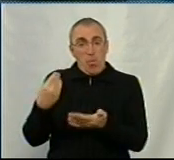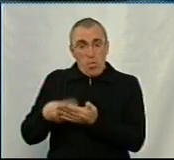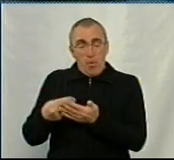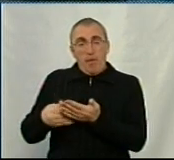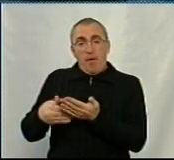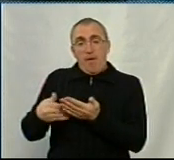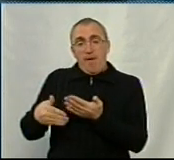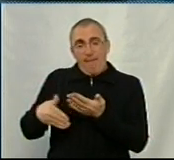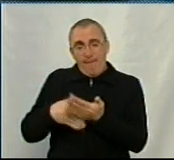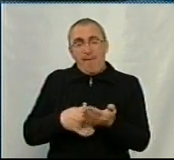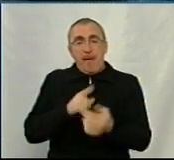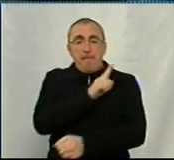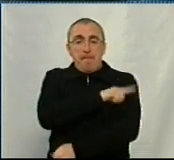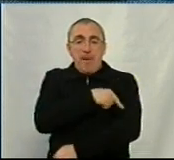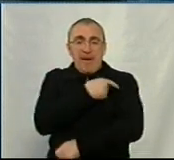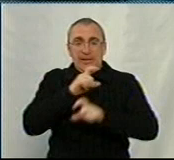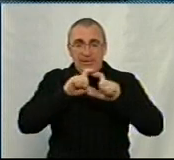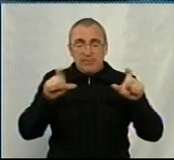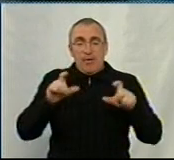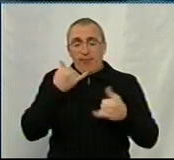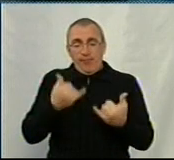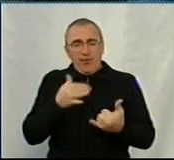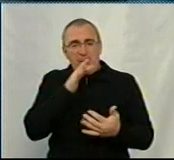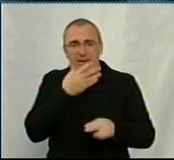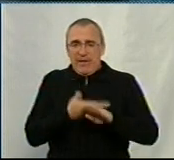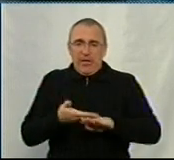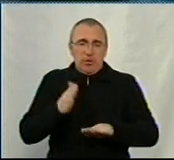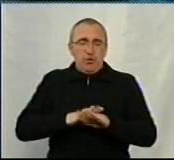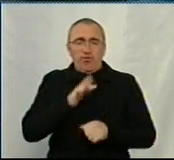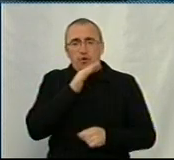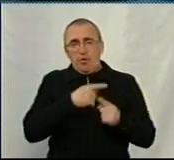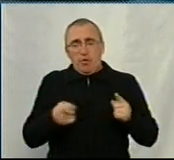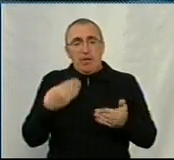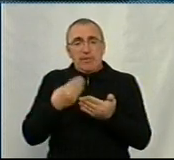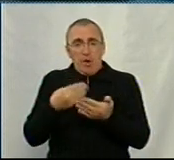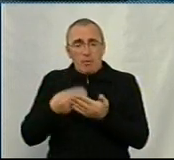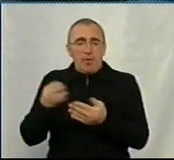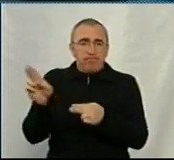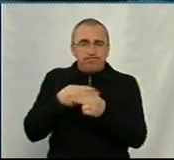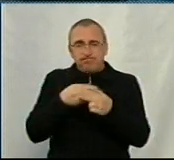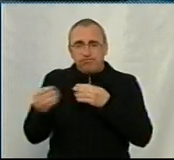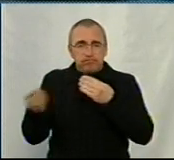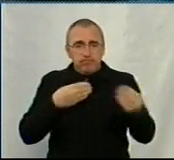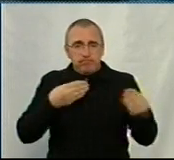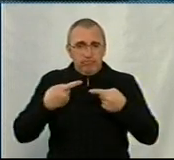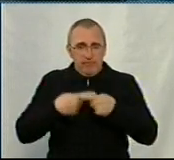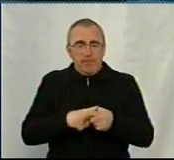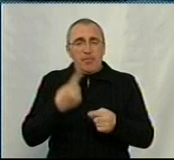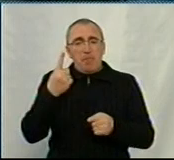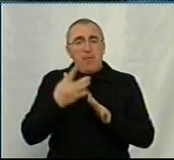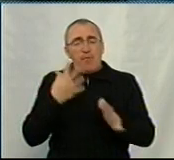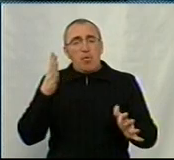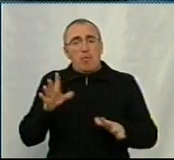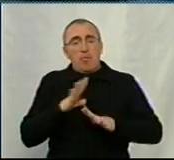фінансування медицини саме в цей кризовий час. Ці кошти ми повинні перерозподілити. Тому я вважаю, що в першу чергу це